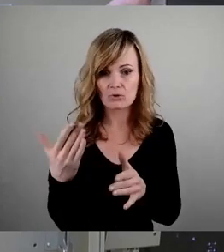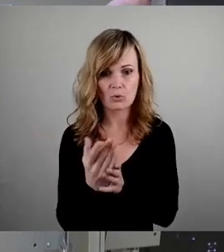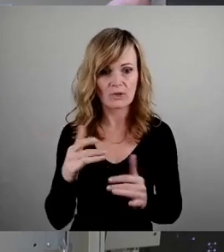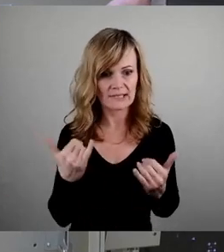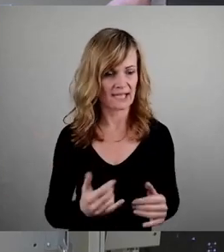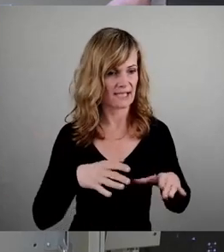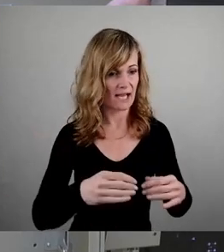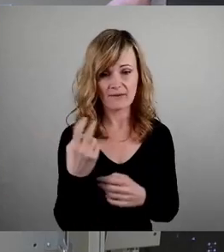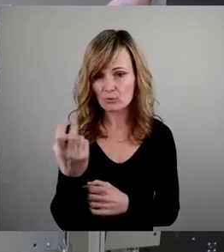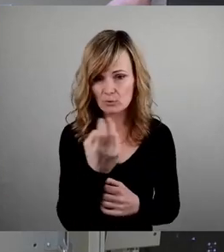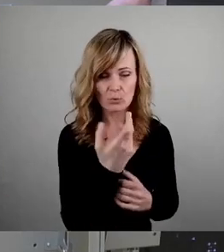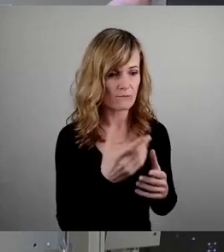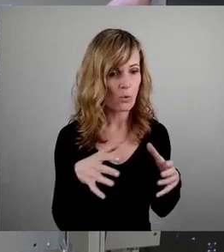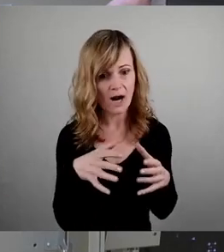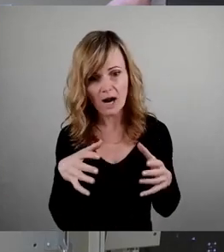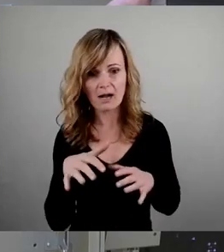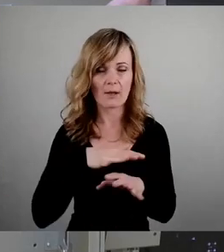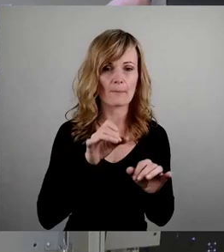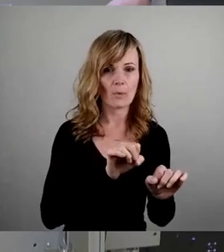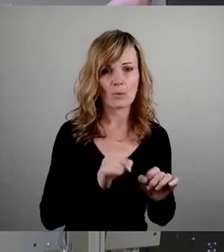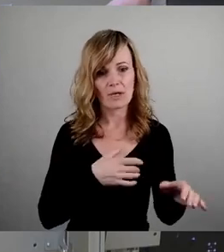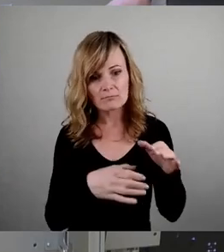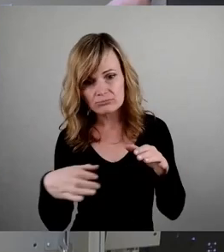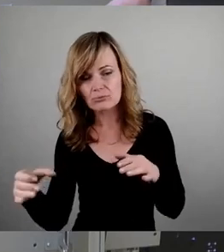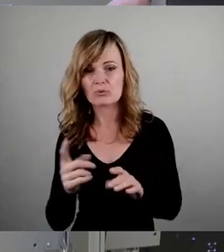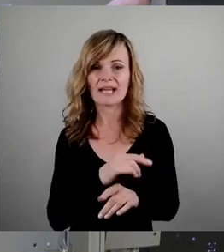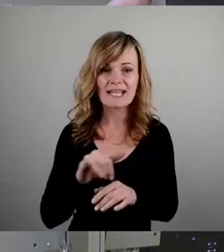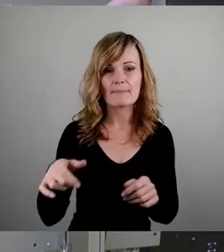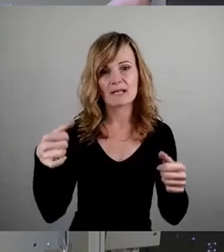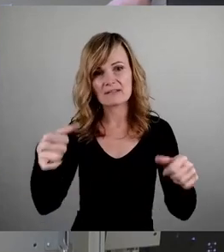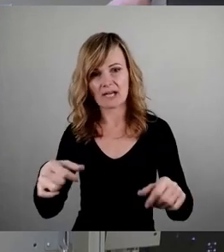überhaupt erst Kapazitäten zu suchen und dann eben immer in dieser Zwangslage zu sein.